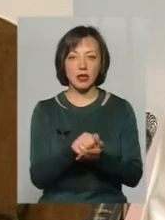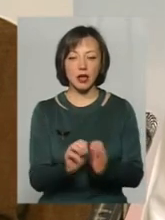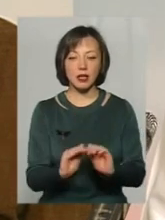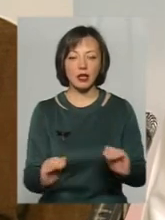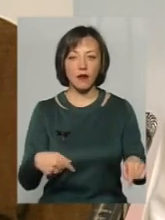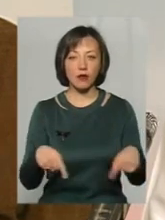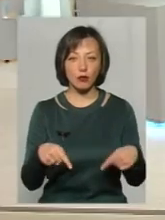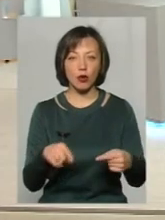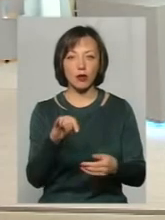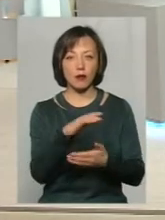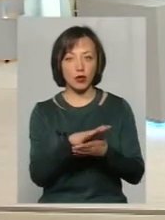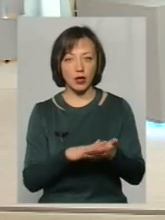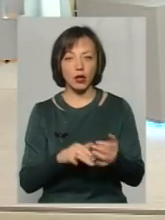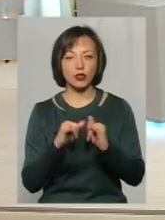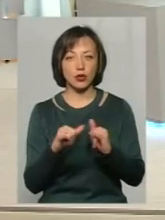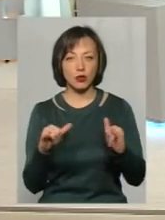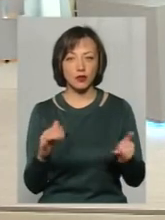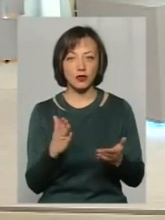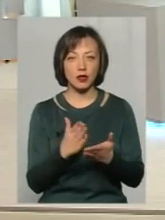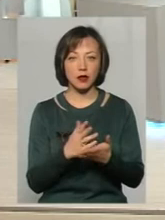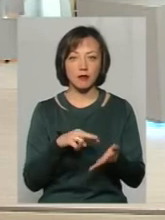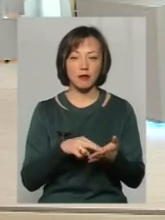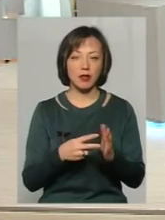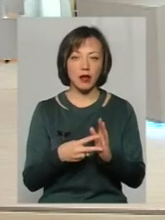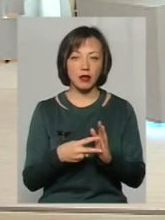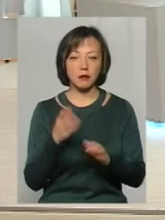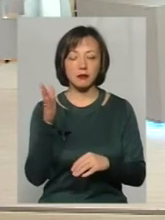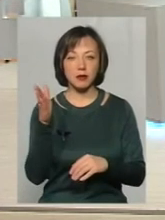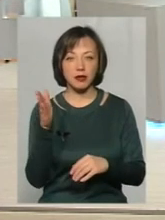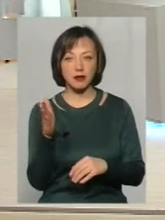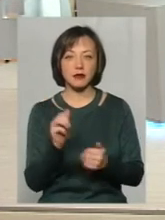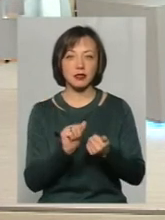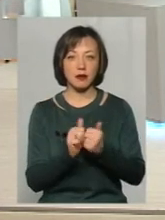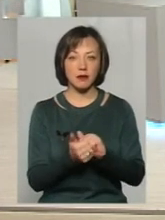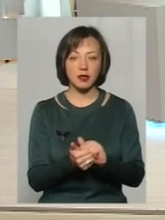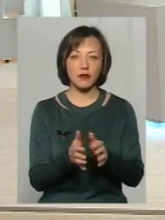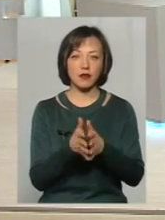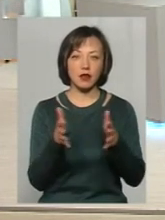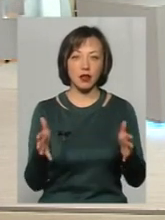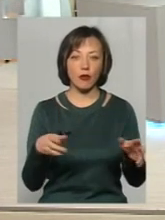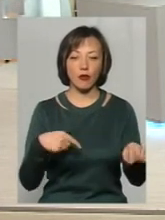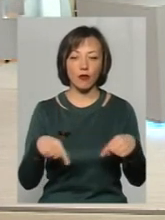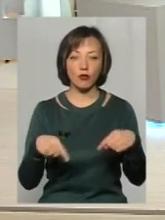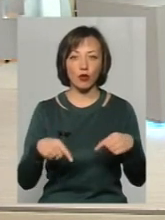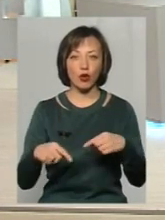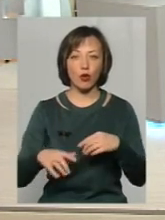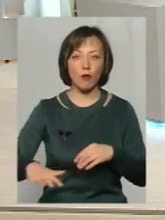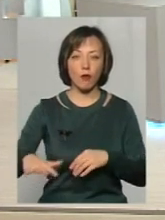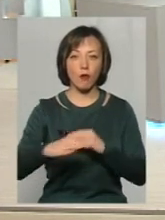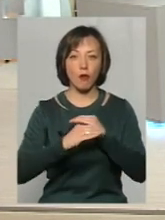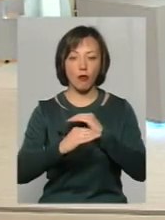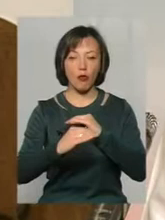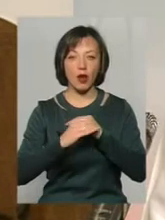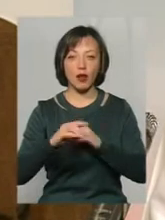Ну, і подальше розвиток. Там є плани, перспективи, заміна великого футбольного поля, тому що вже